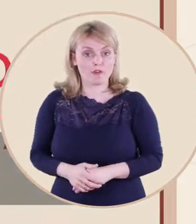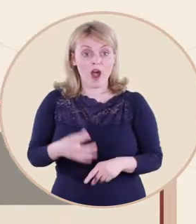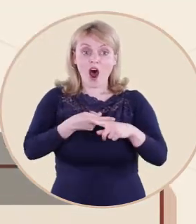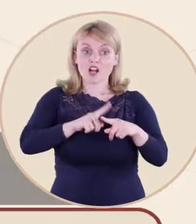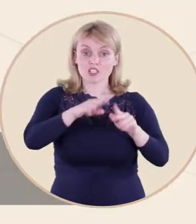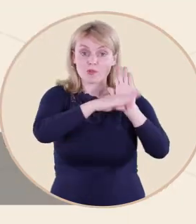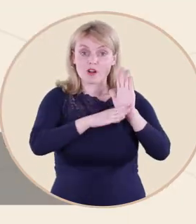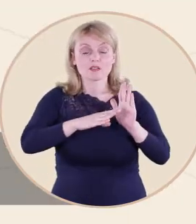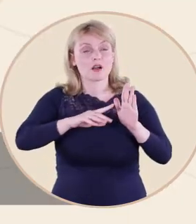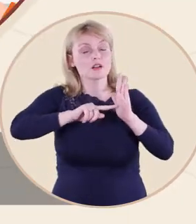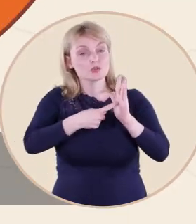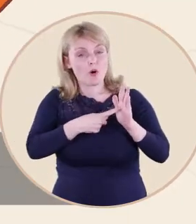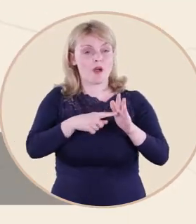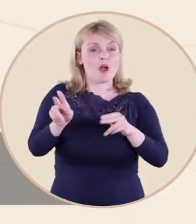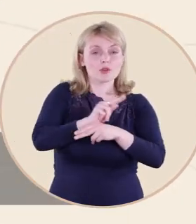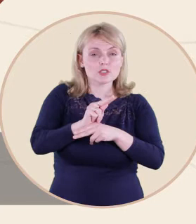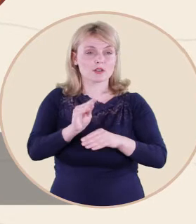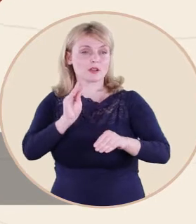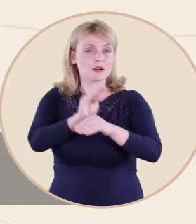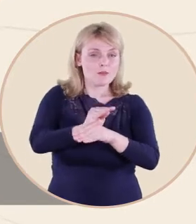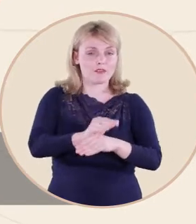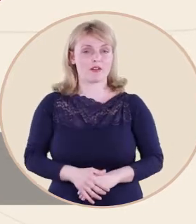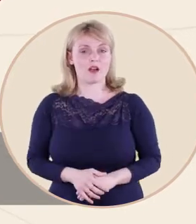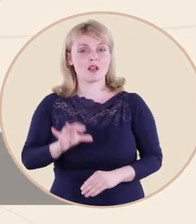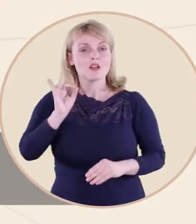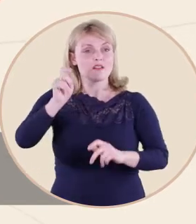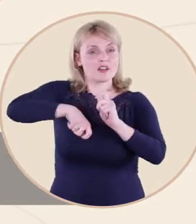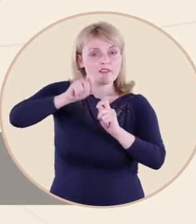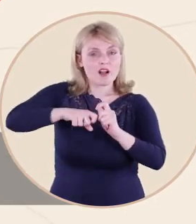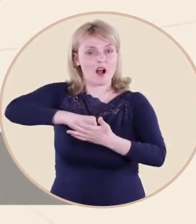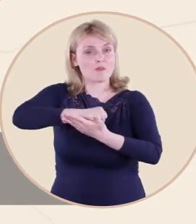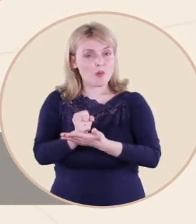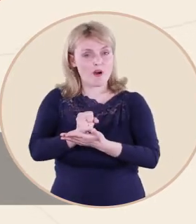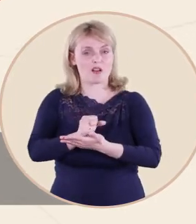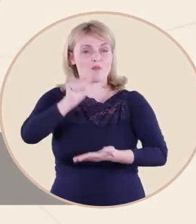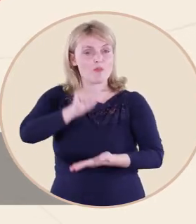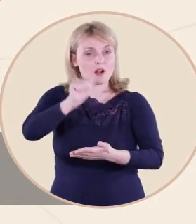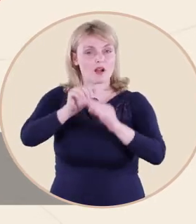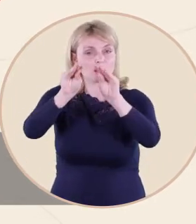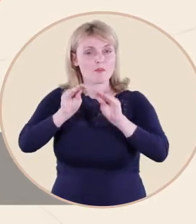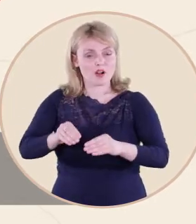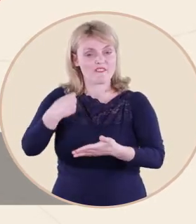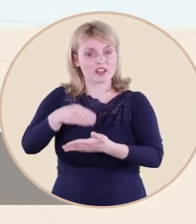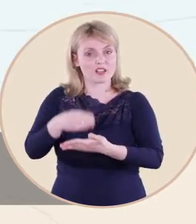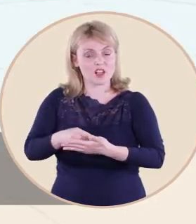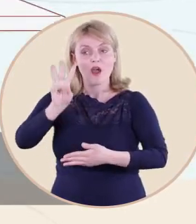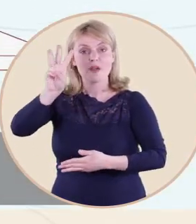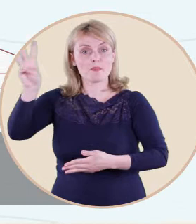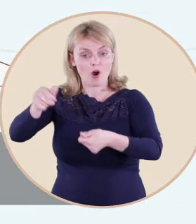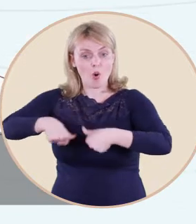PNUD Moldova. Modulul automatizează procesele de perfectare și expediere, dar și verificare, aprobare și publicare